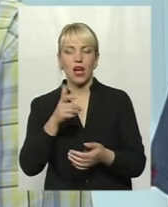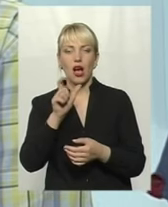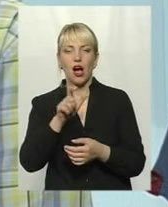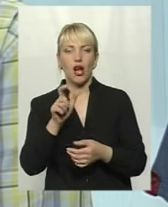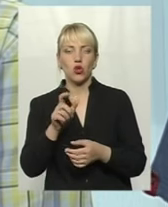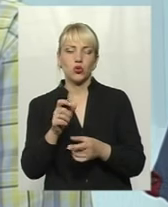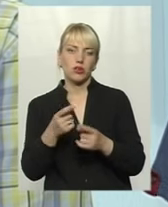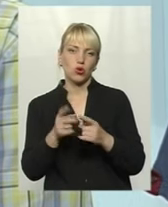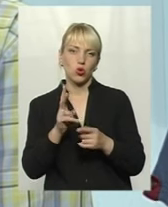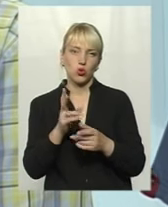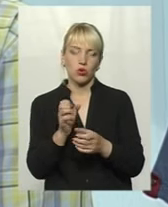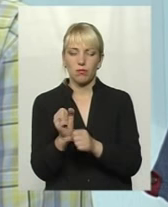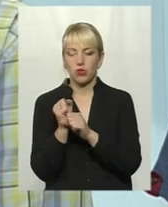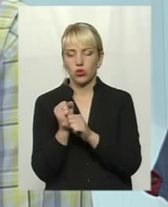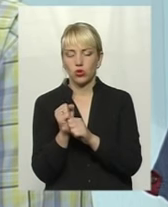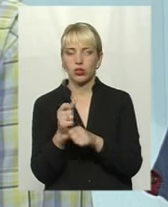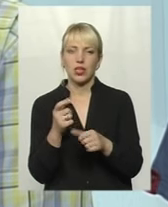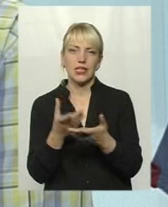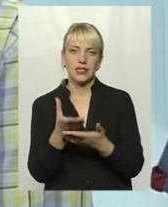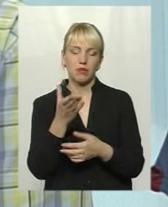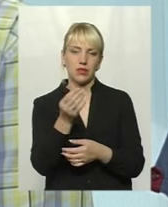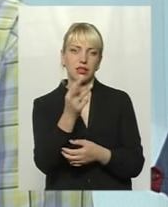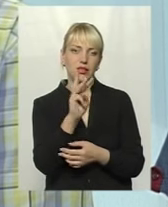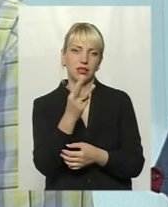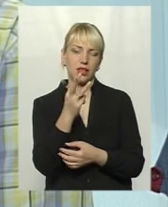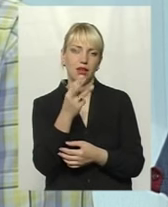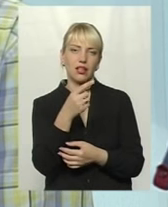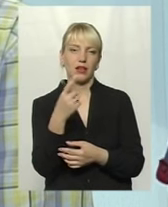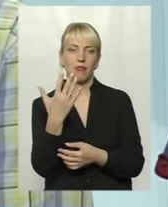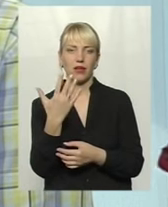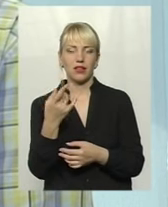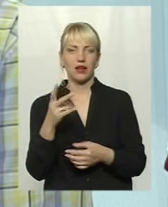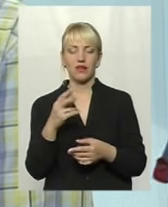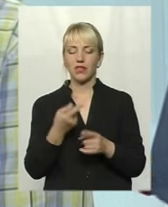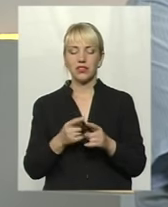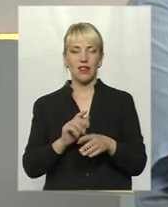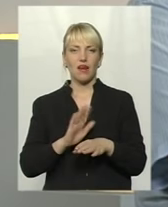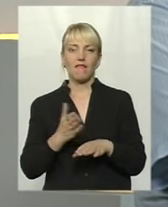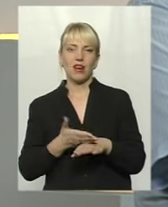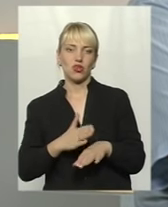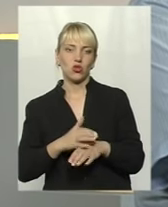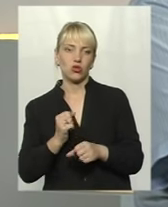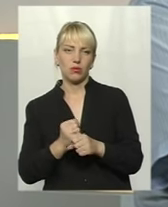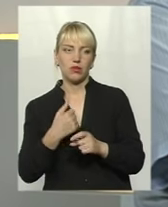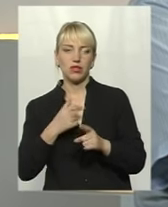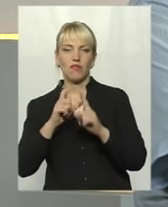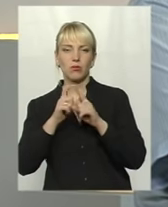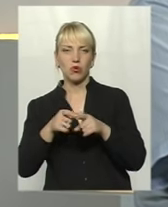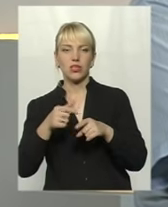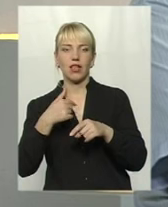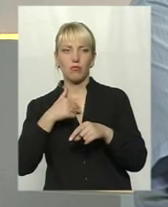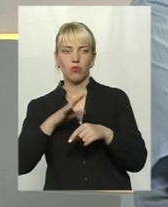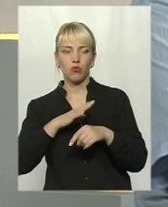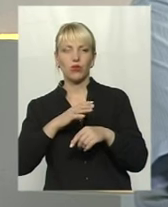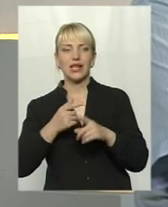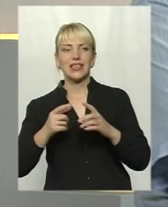кожний мішочок заплатити 3-5 гривень. Це важко зробити? Ні, не важко. Я вам дам відповідь. Я особисто посилав трактор в селу, це не